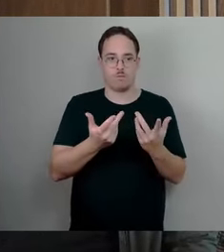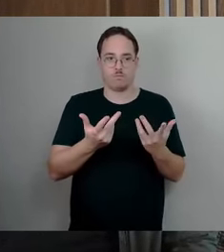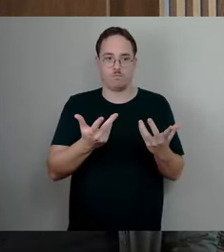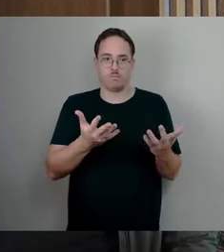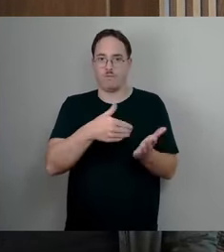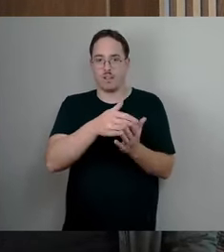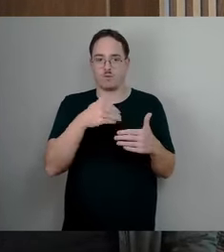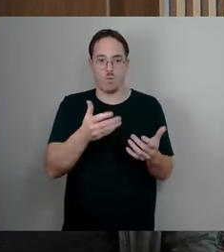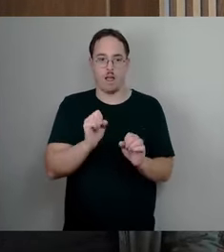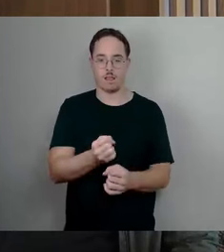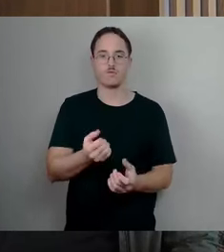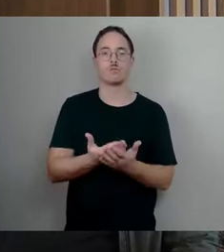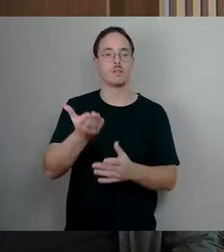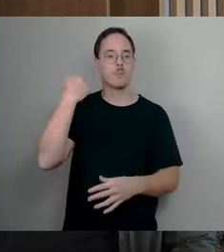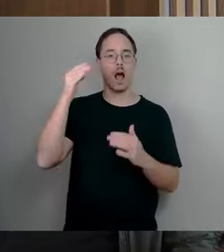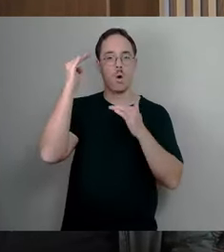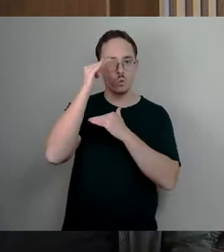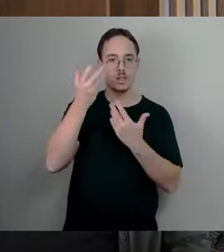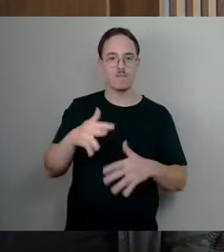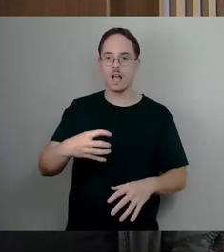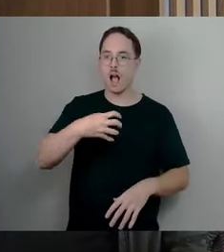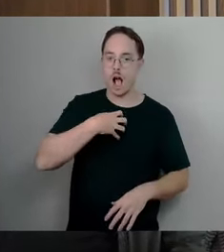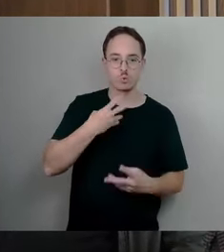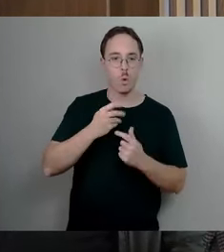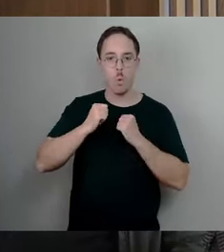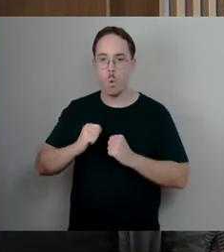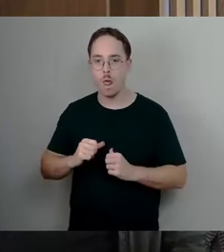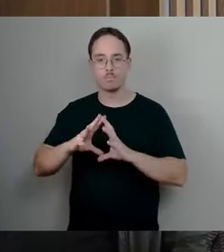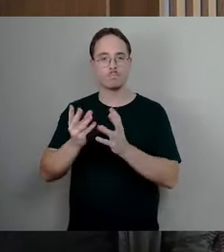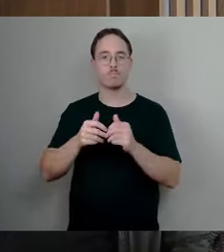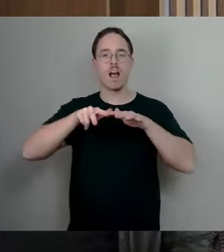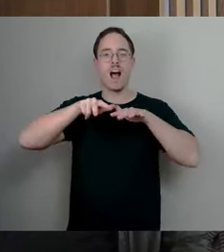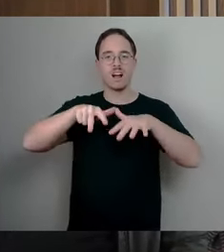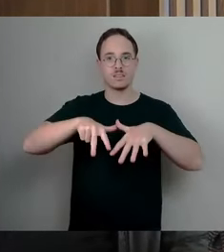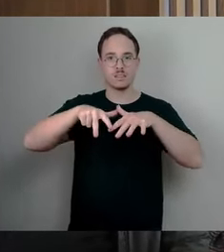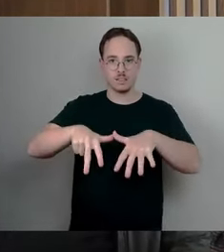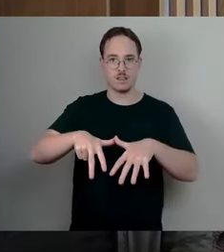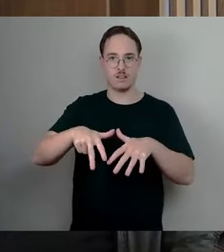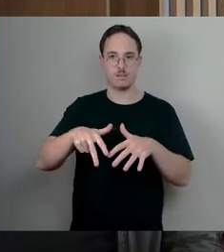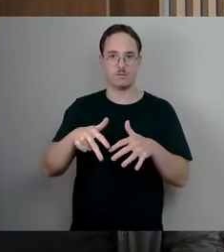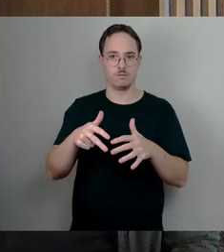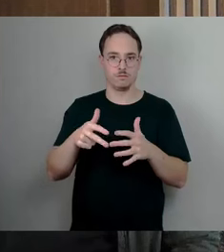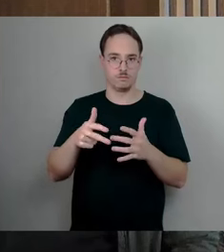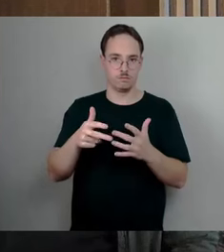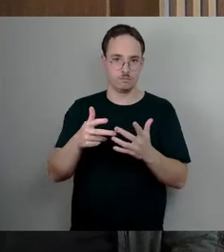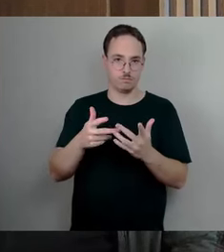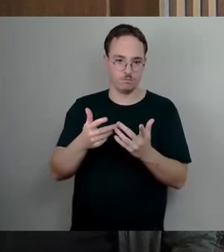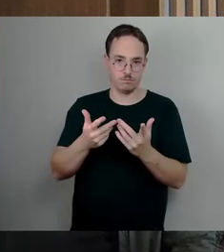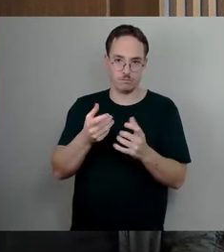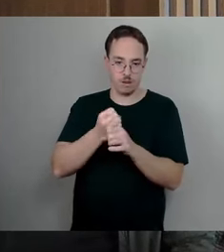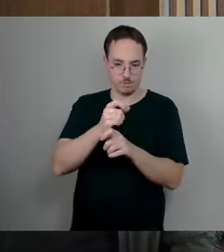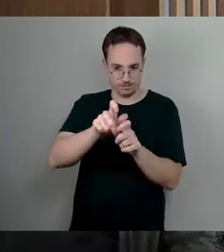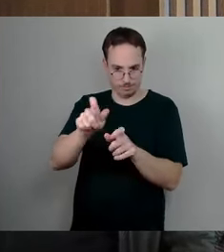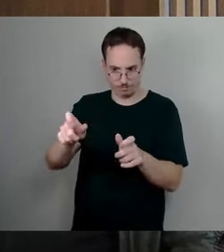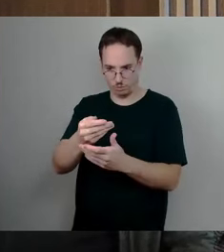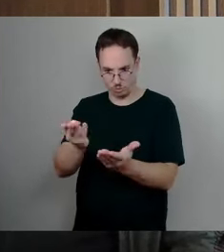Krankheit oder Urlaub. Im September wurde informiert, dass nur noch 8 Fachkräfte zur Verfügung stünden, man solle die Kinder doch bitte zu Hause lassen, die Öffnungszeiten werden